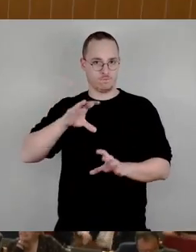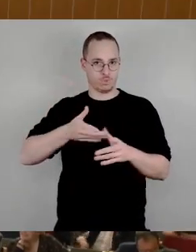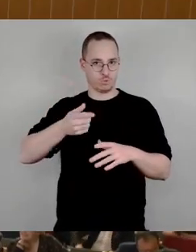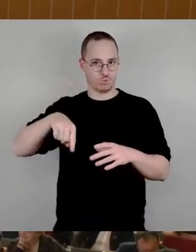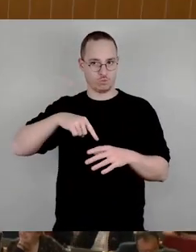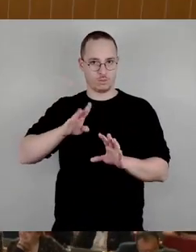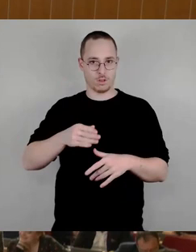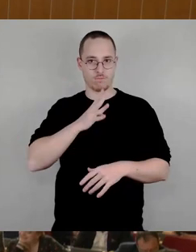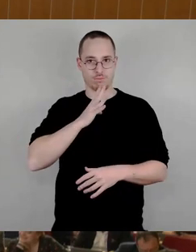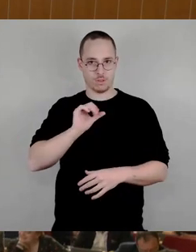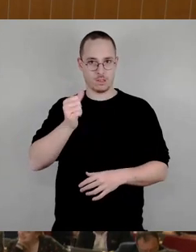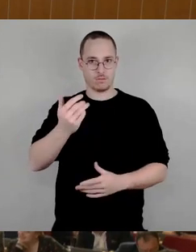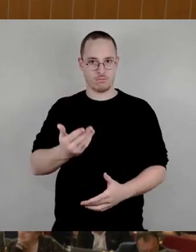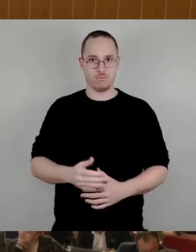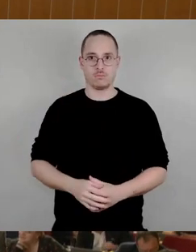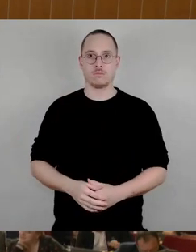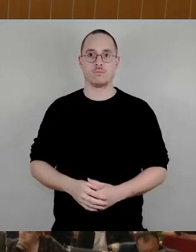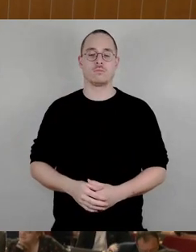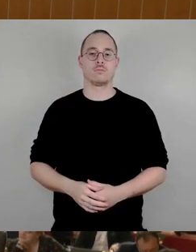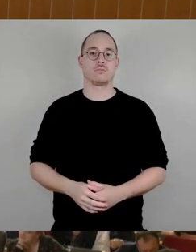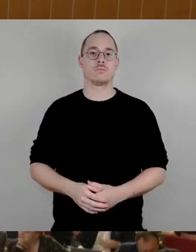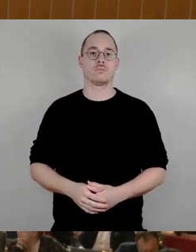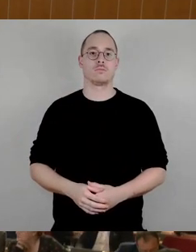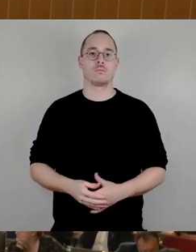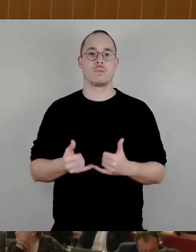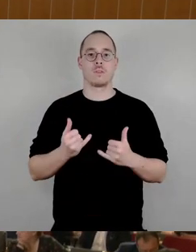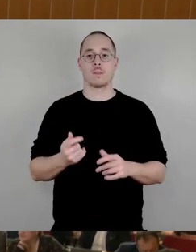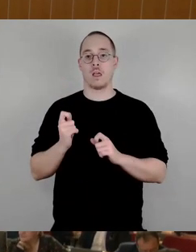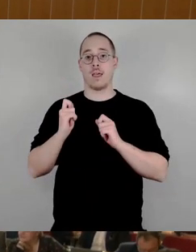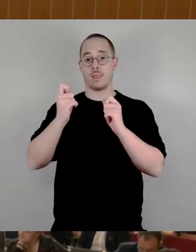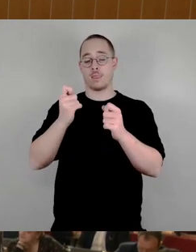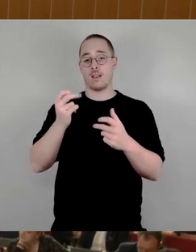Einbringung jetzt des Antrags. Frau Arnert.